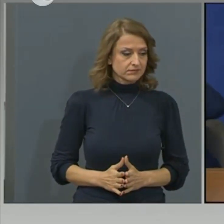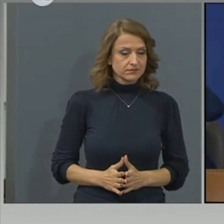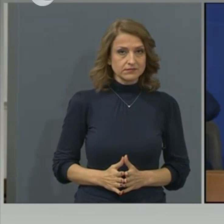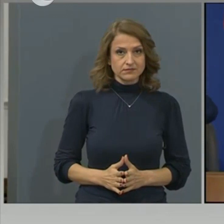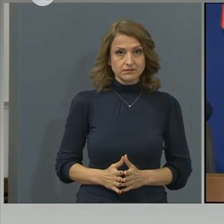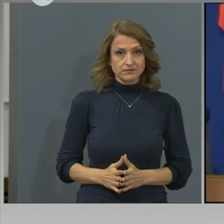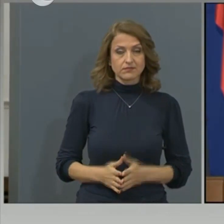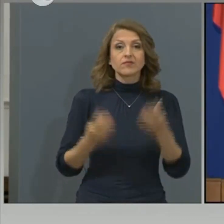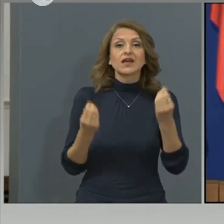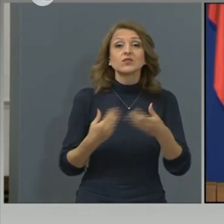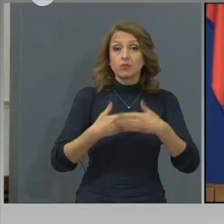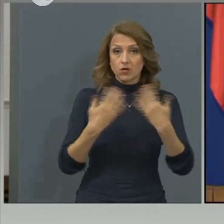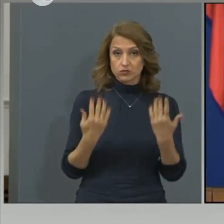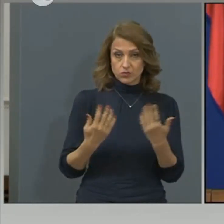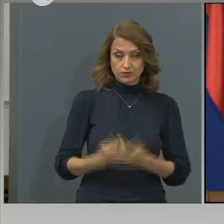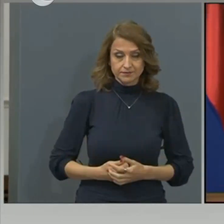Добро утро.